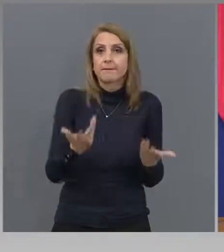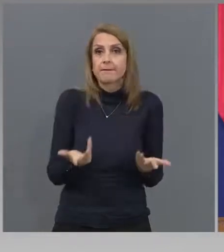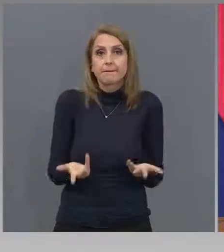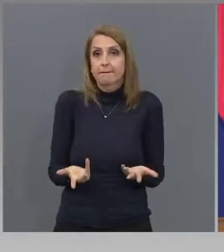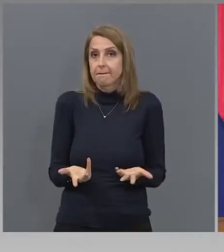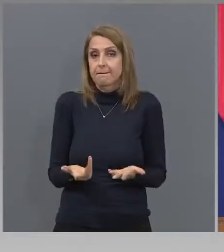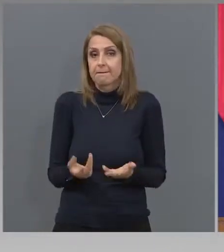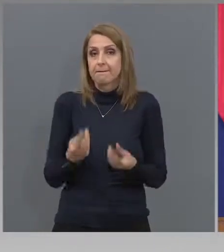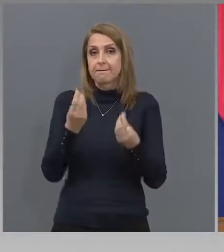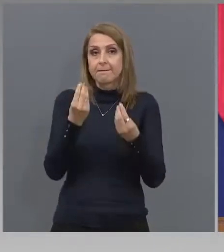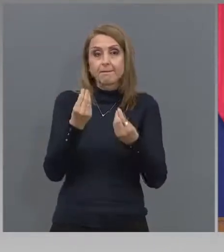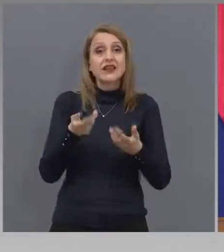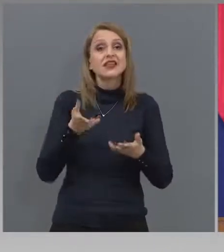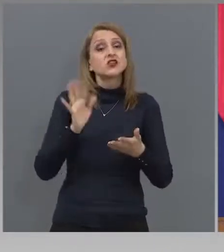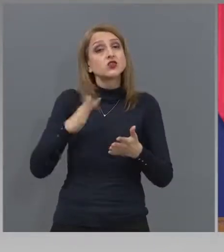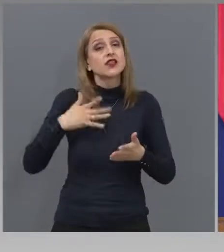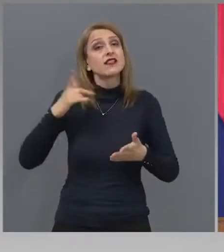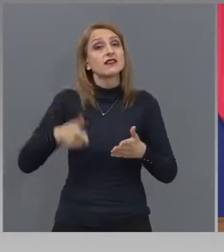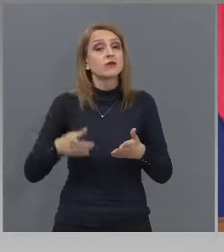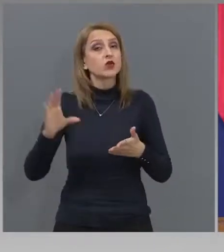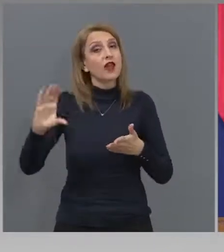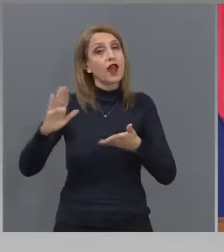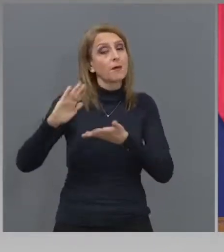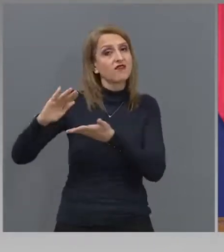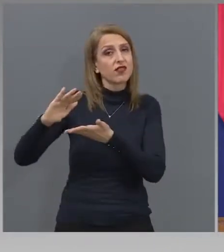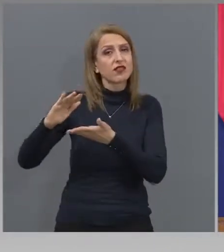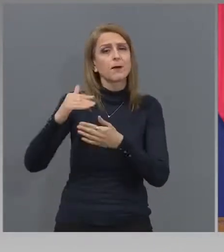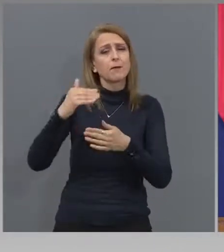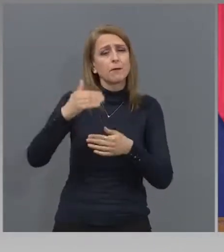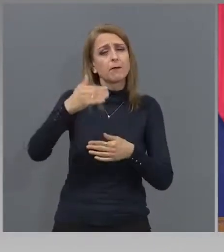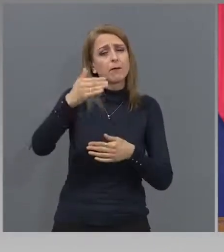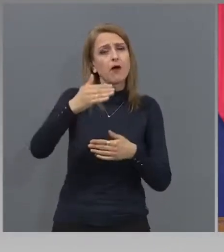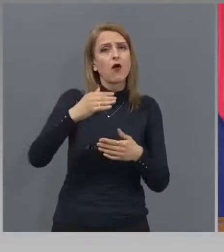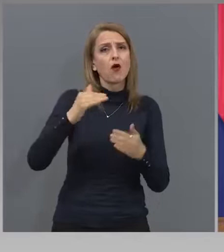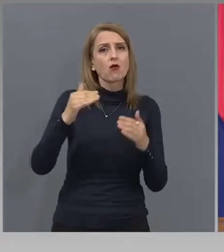парите ще ни потребват в по-критично време.